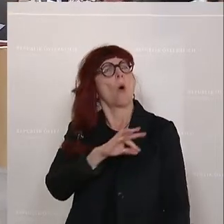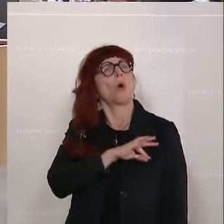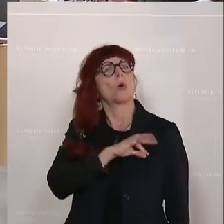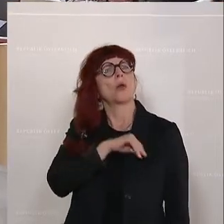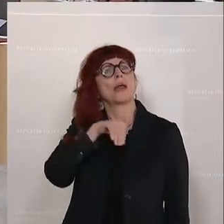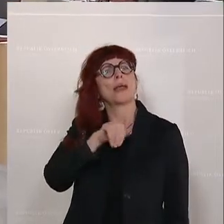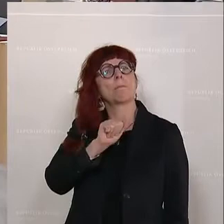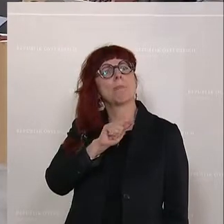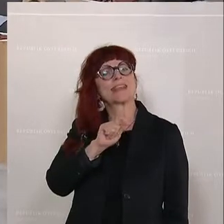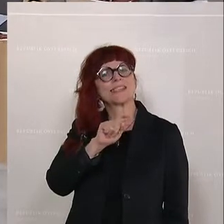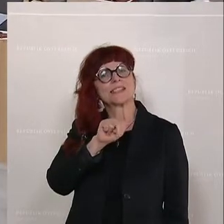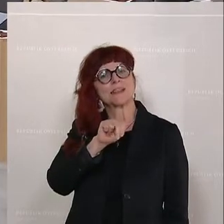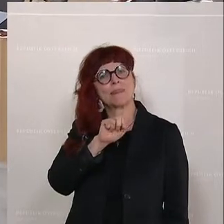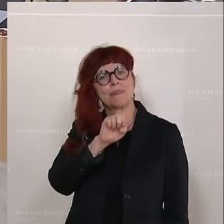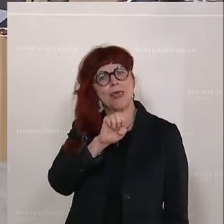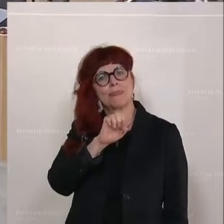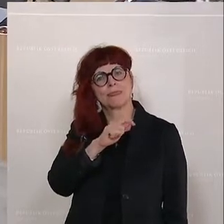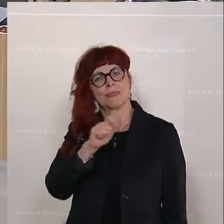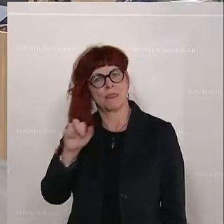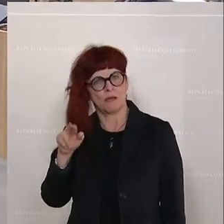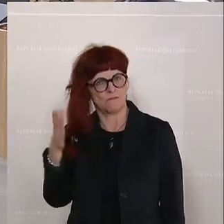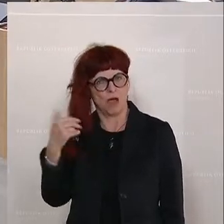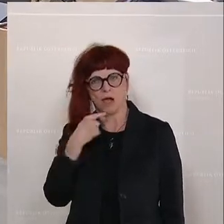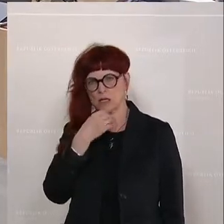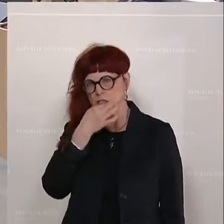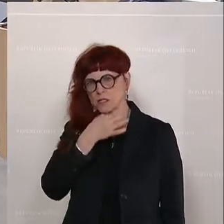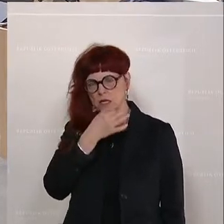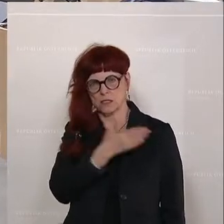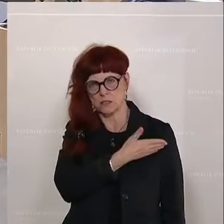teuerste Kraftwerk den Preis bestimmt, das ist zu unterstützen, so Kotzer. Im Krieg